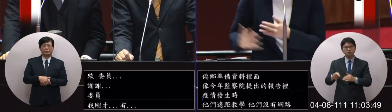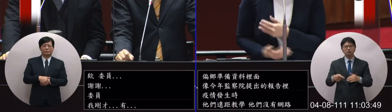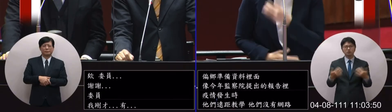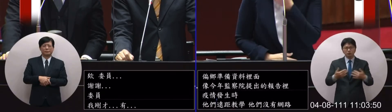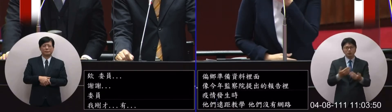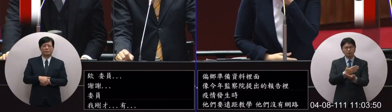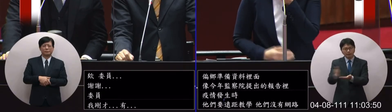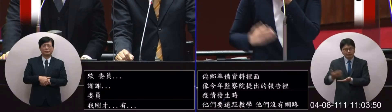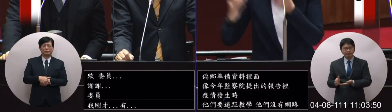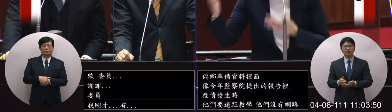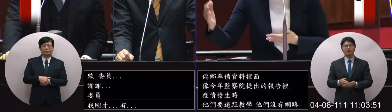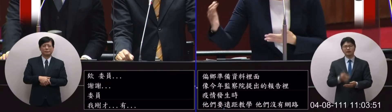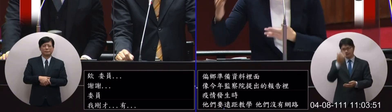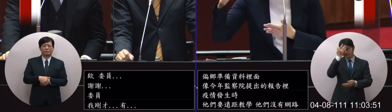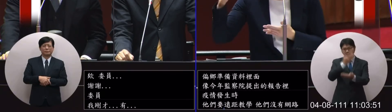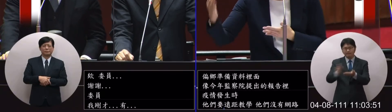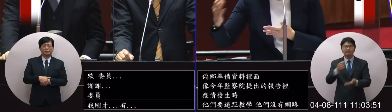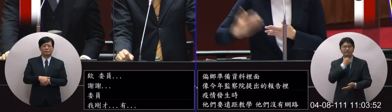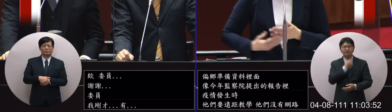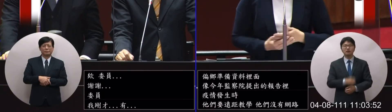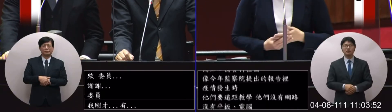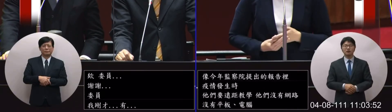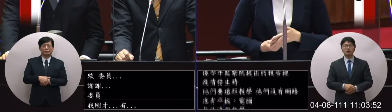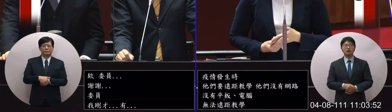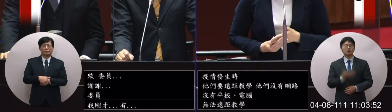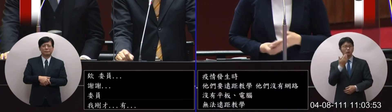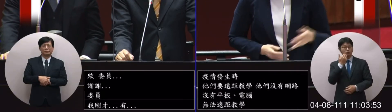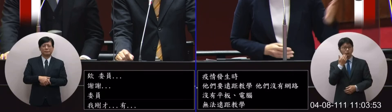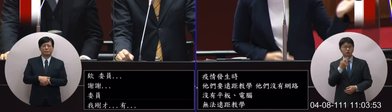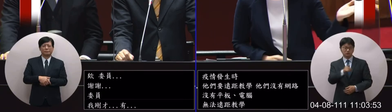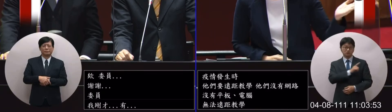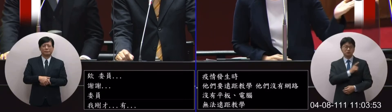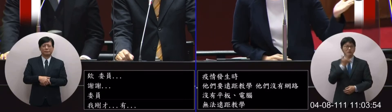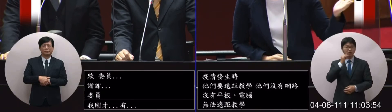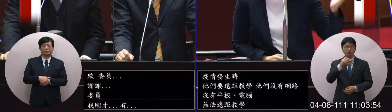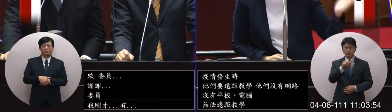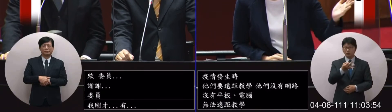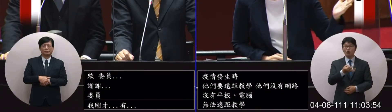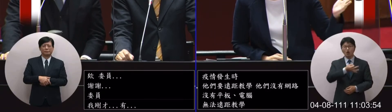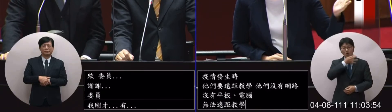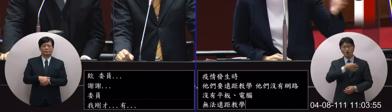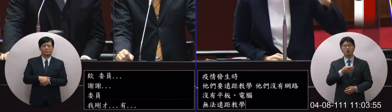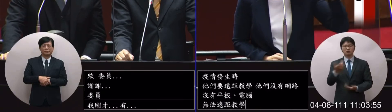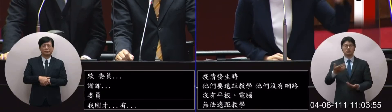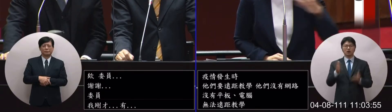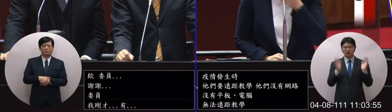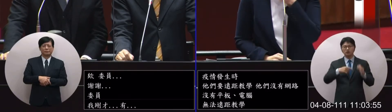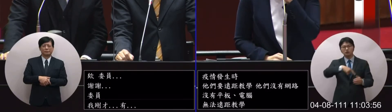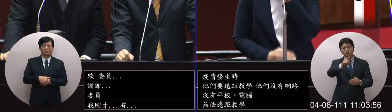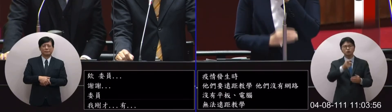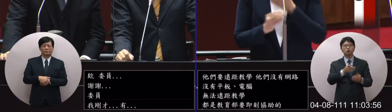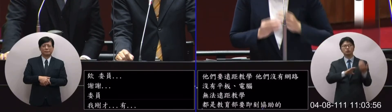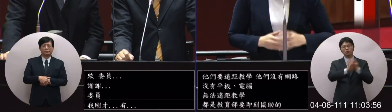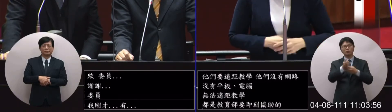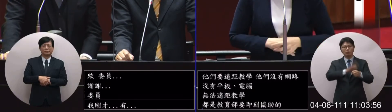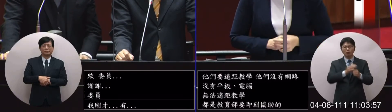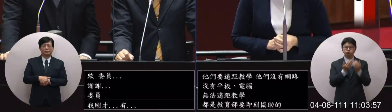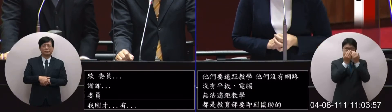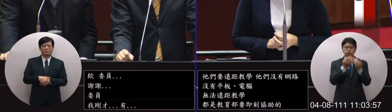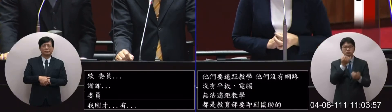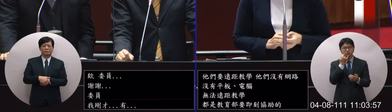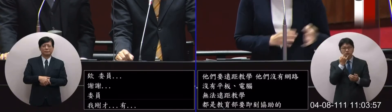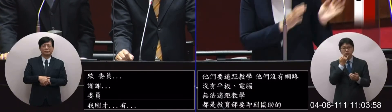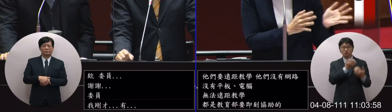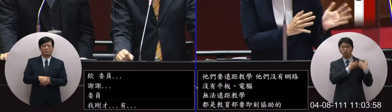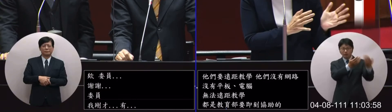到協助他們的有資源有錢的家長可以去找補習班可以去外包部長你